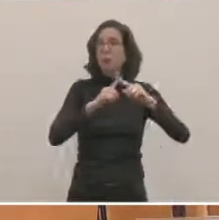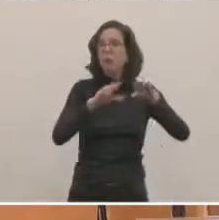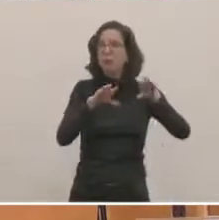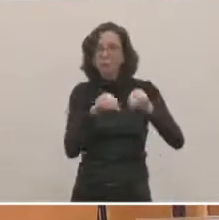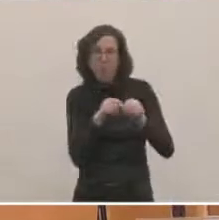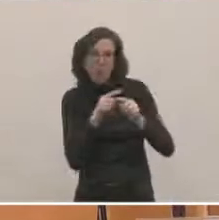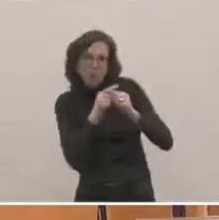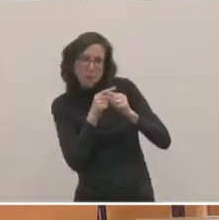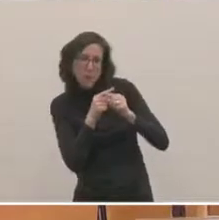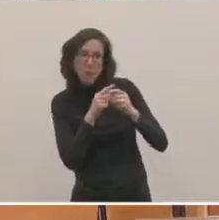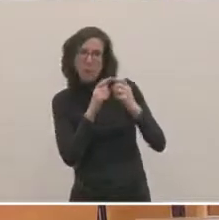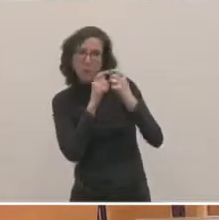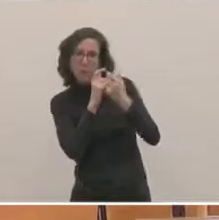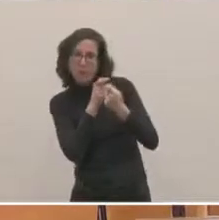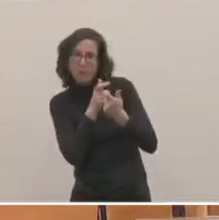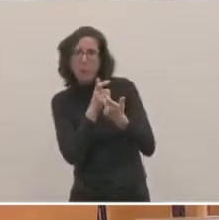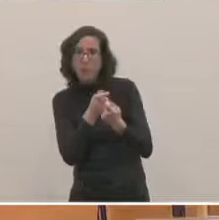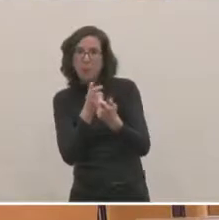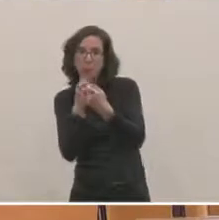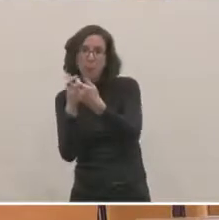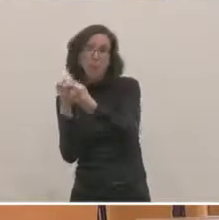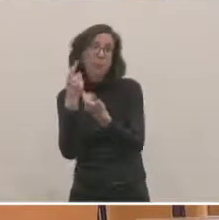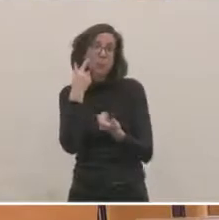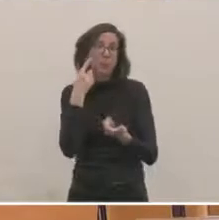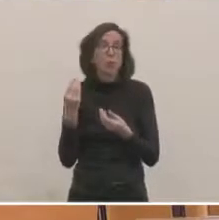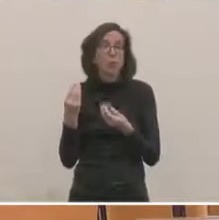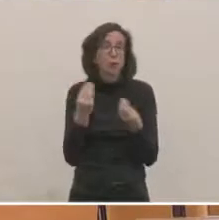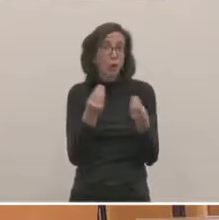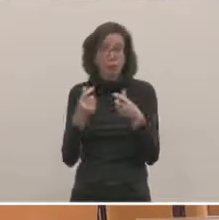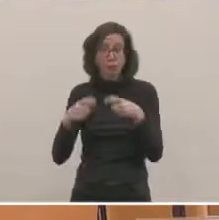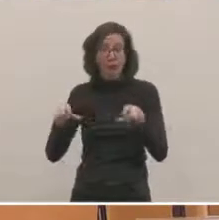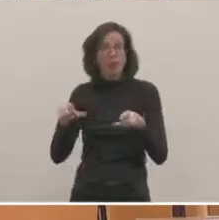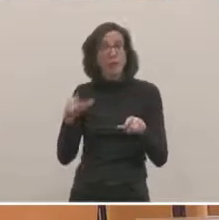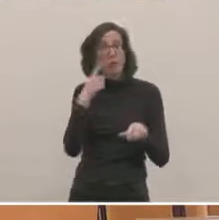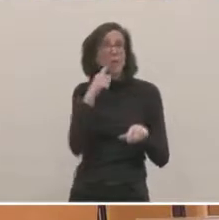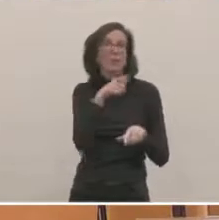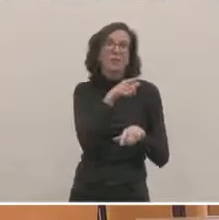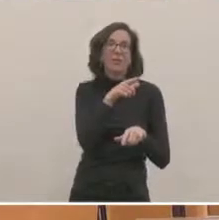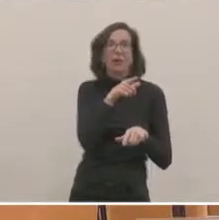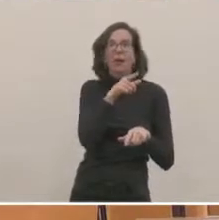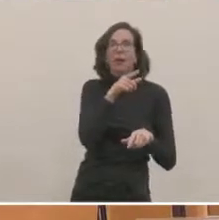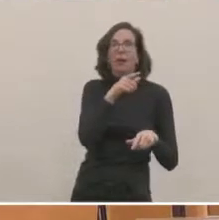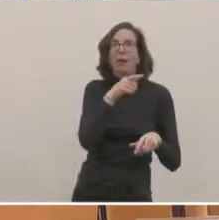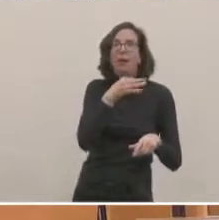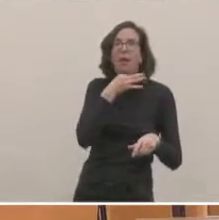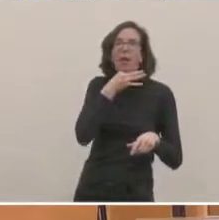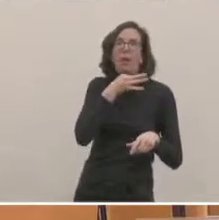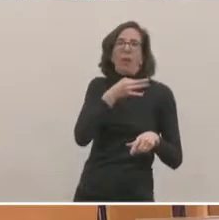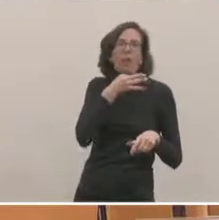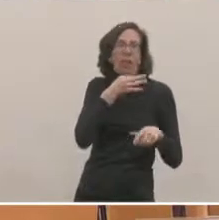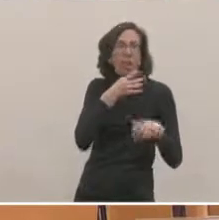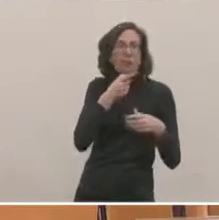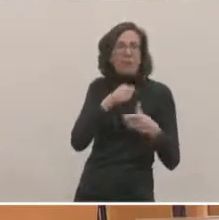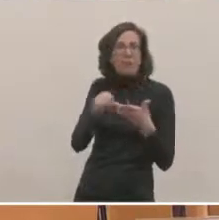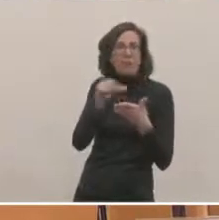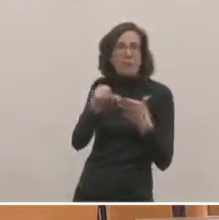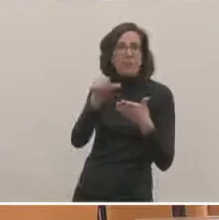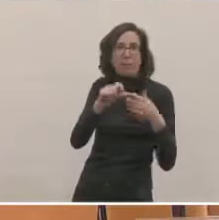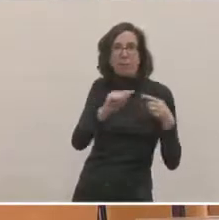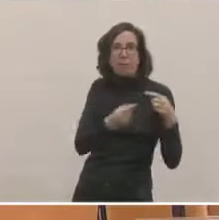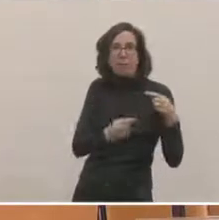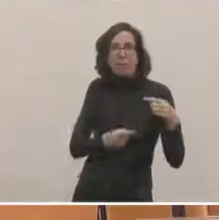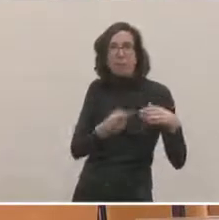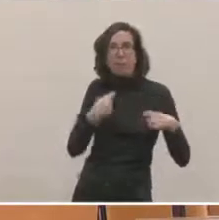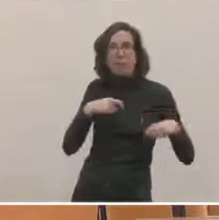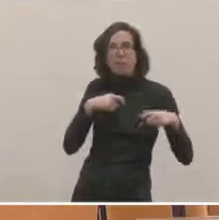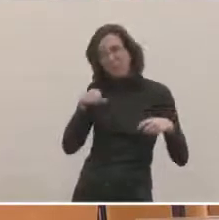versement, ce qui permettra aux familles d'avoir une compensation importante qui fera baisser le coût de l'eau dans leur budget. Car il faut